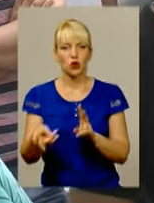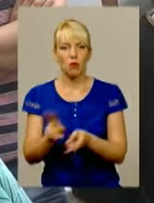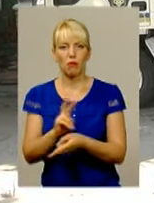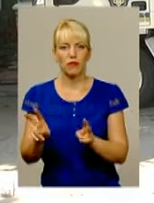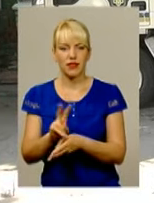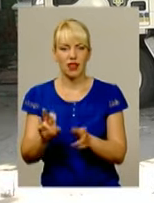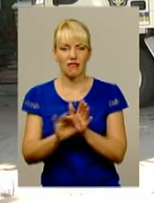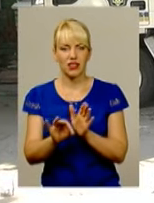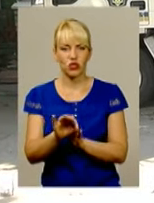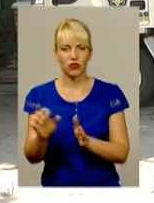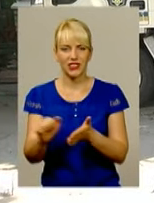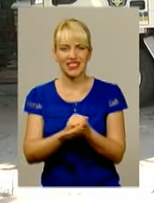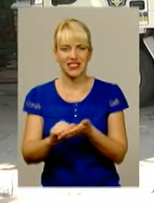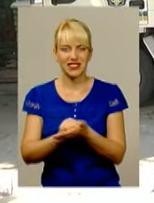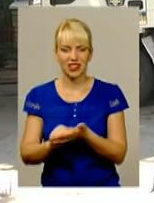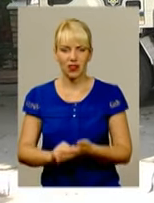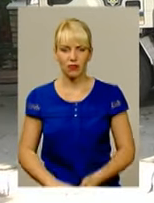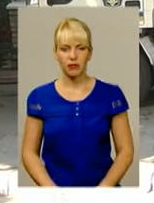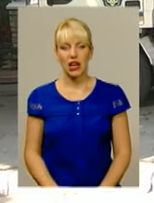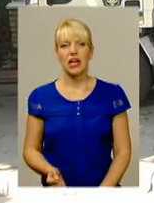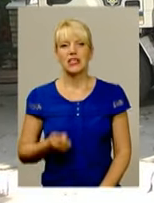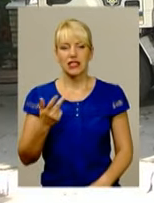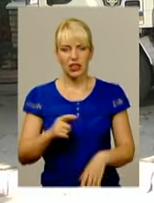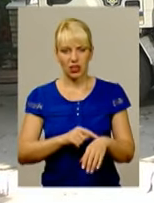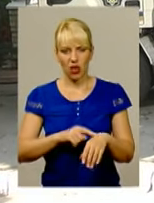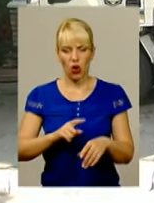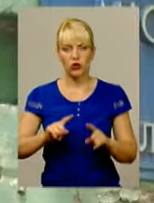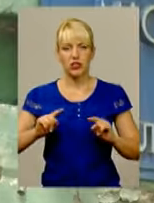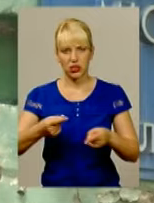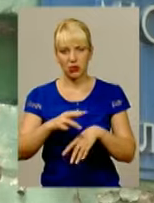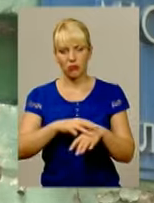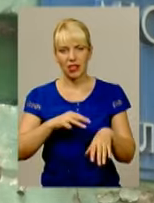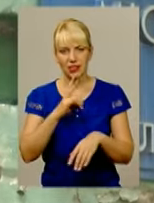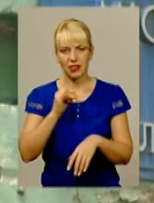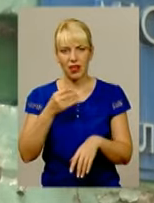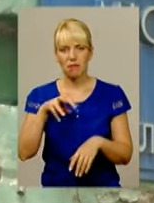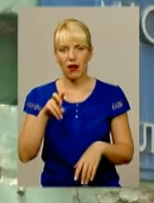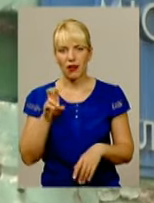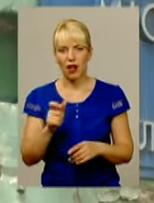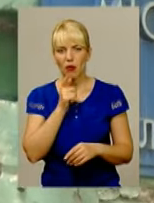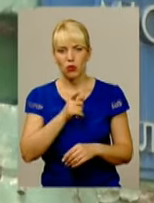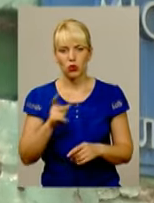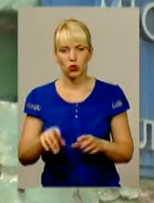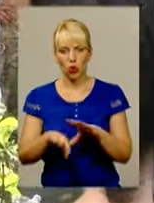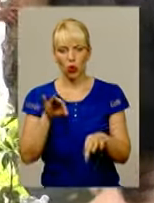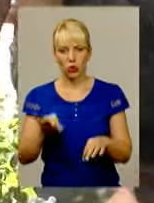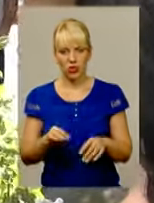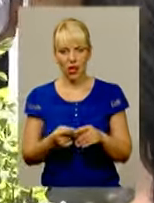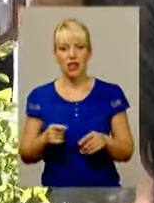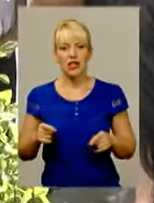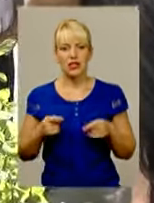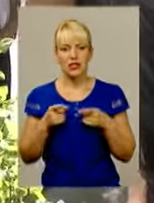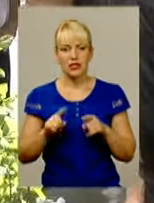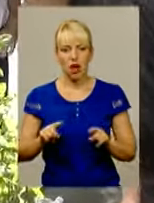стирав. Проте вже за декілька годин Євгена Неймака затримує міліція. Процедура обрання забобіжного заходу має відбуватися у